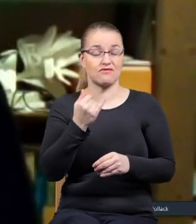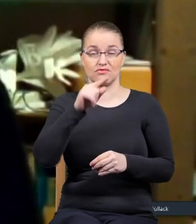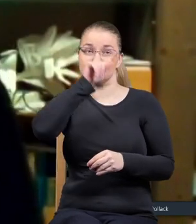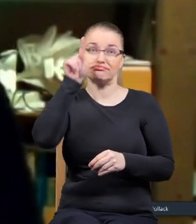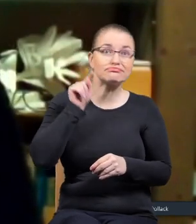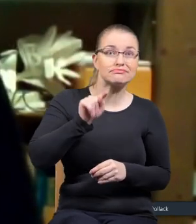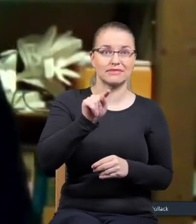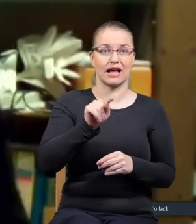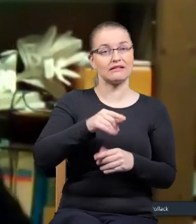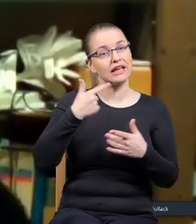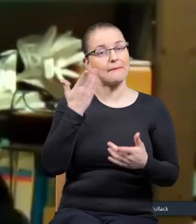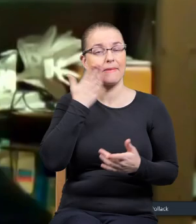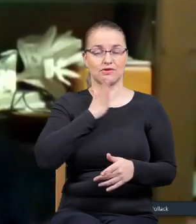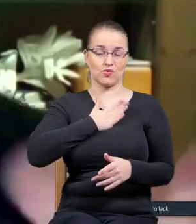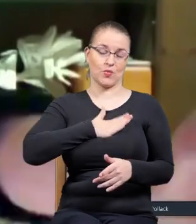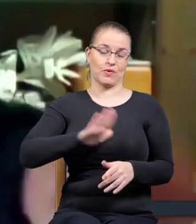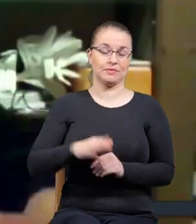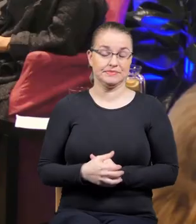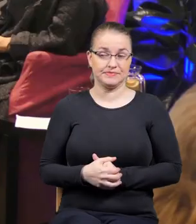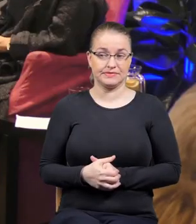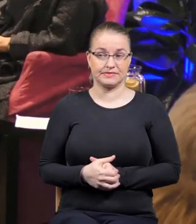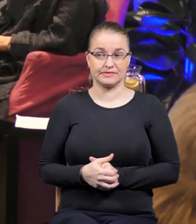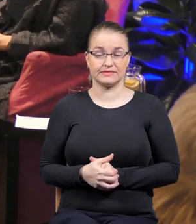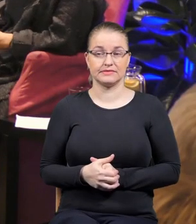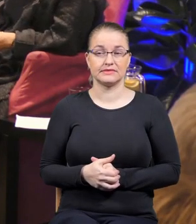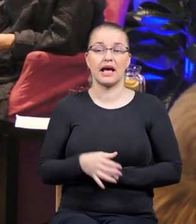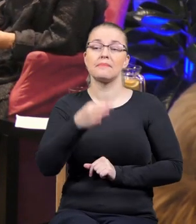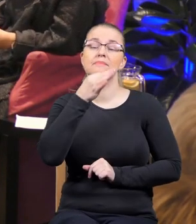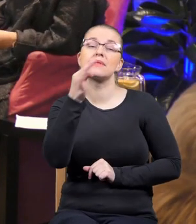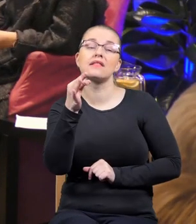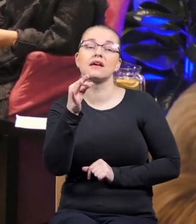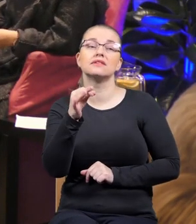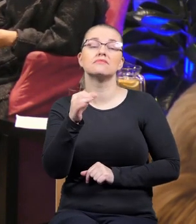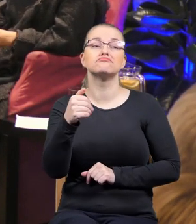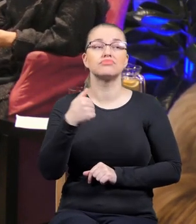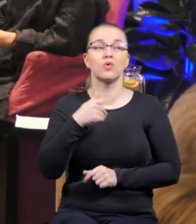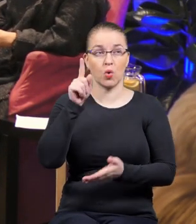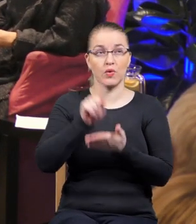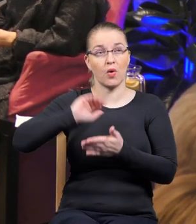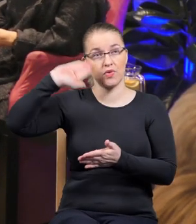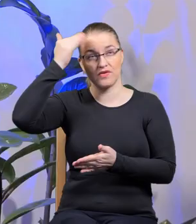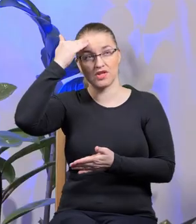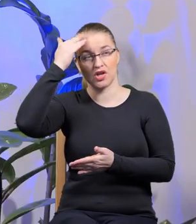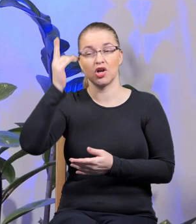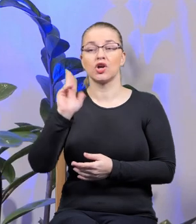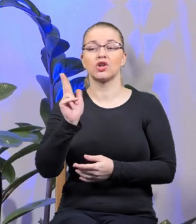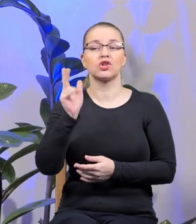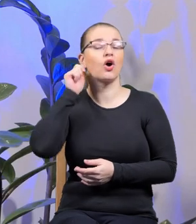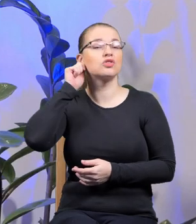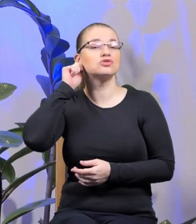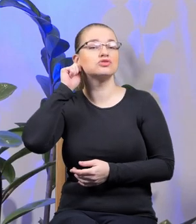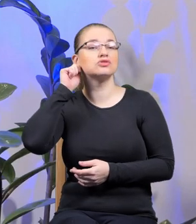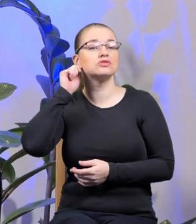ja to bardzo lubię takie sagadko. Martini, a udało Ci się dowiedzieć, kim są te dzieci z